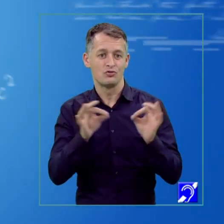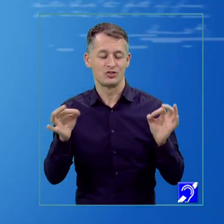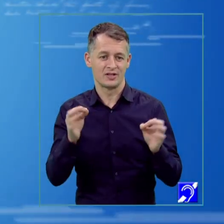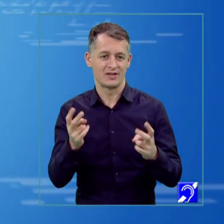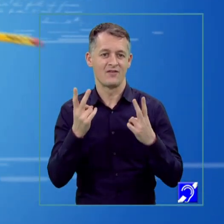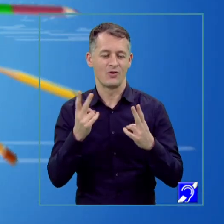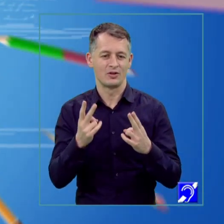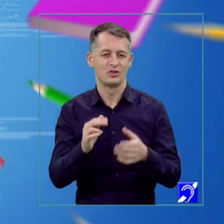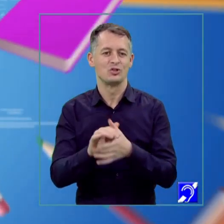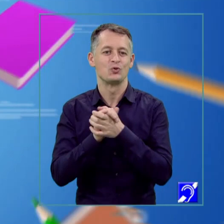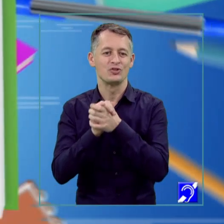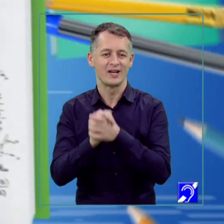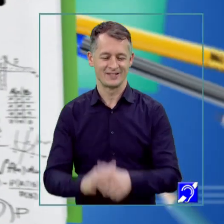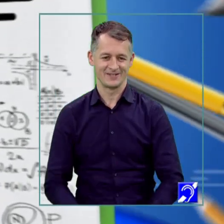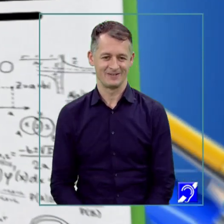Succes!